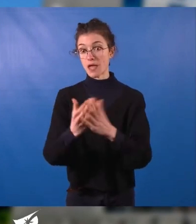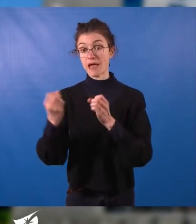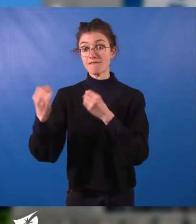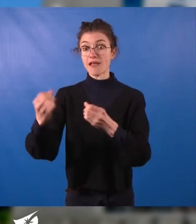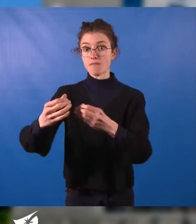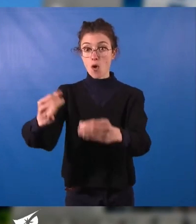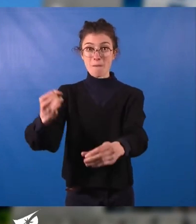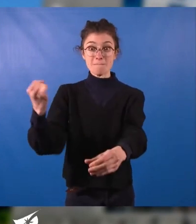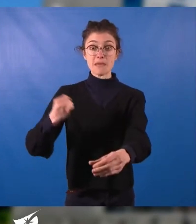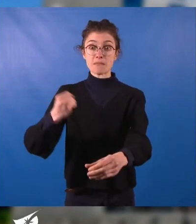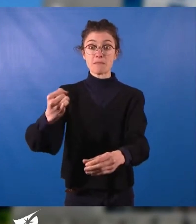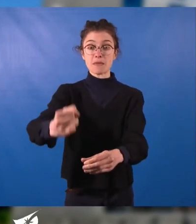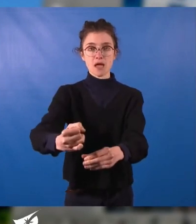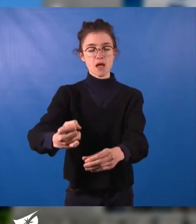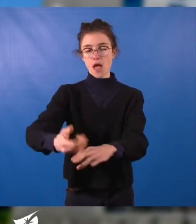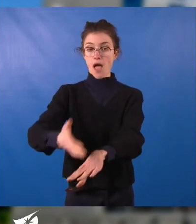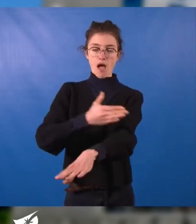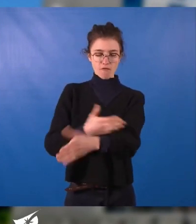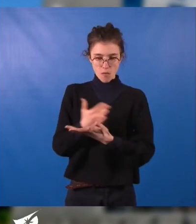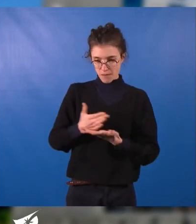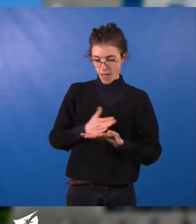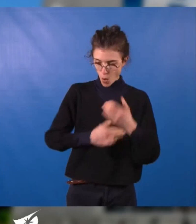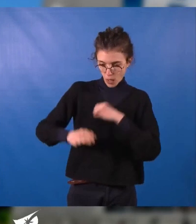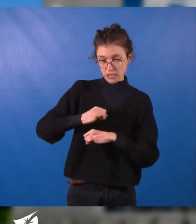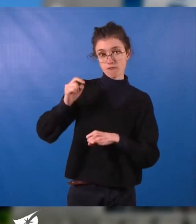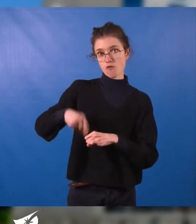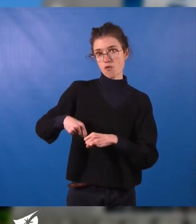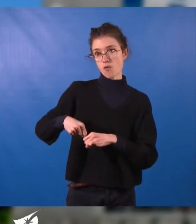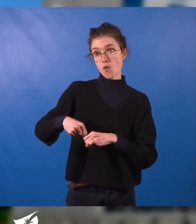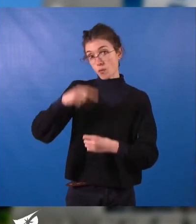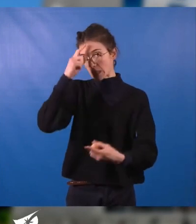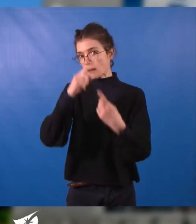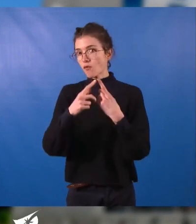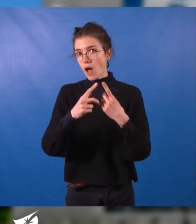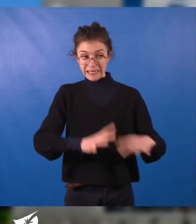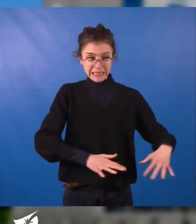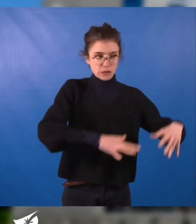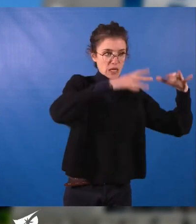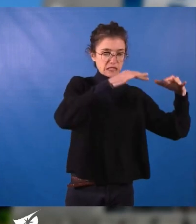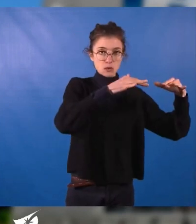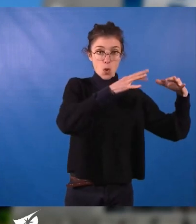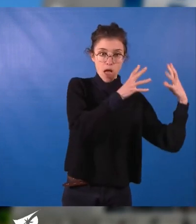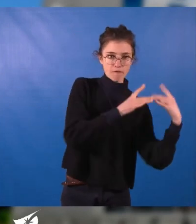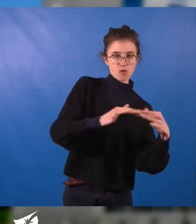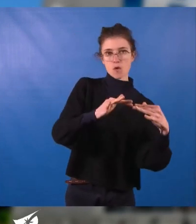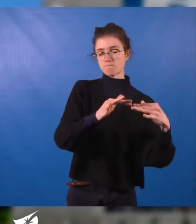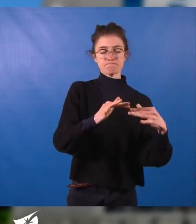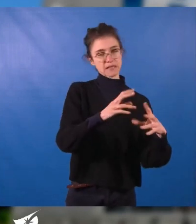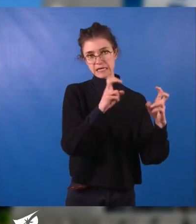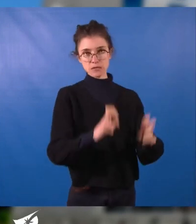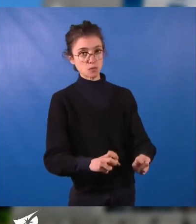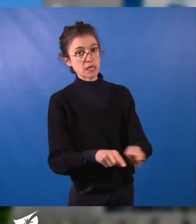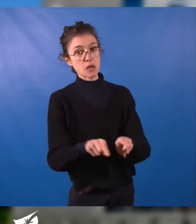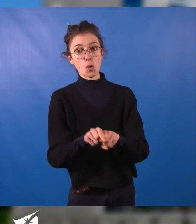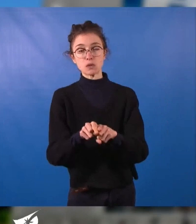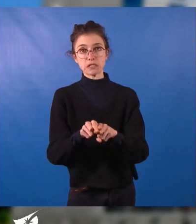et de planifier les aménagements hydrauliques pour réduire l'impact des inondations, mais aussi pour mieux gérer et améliorer le ruissellement et